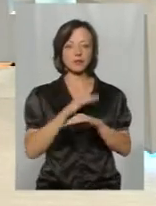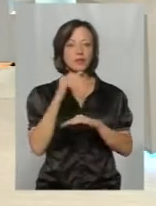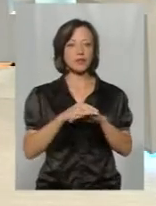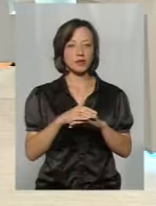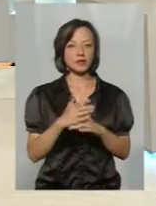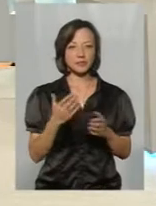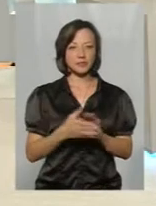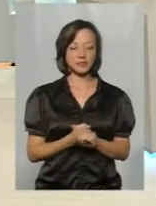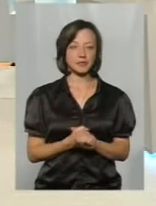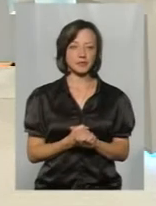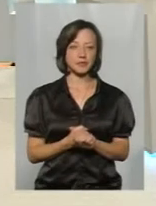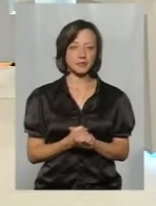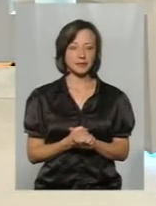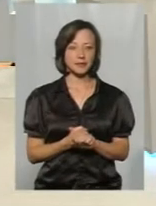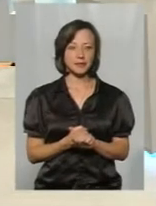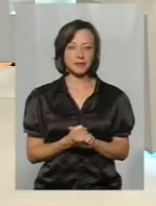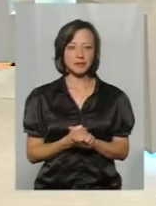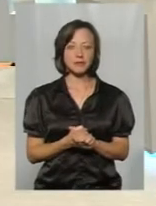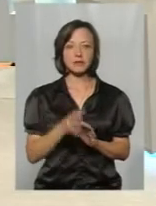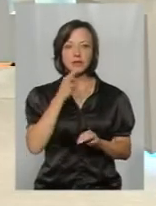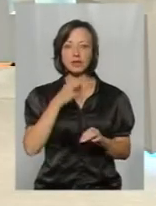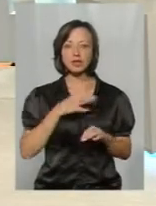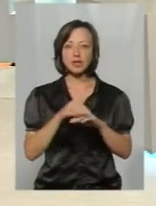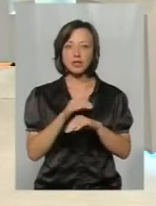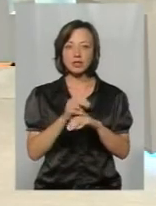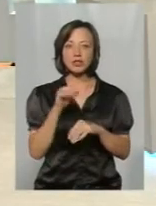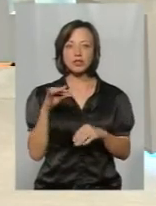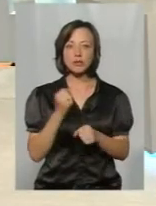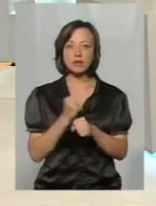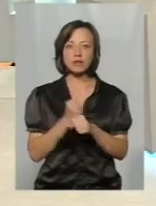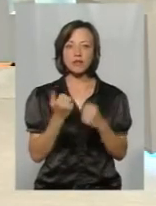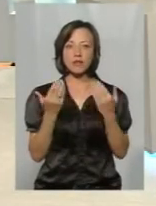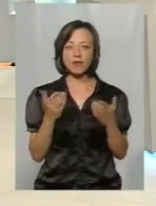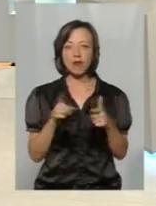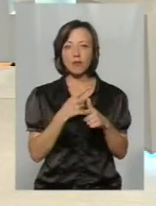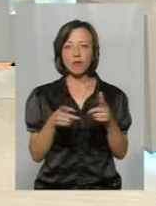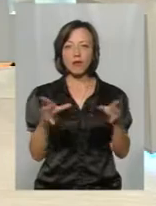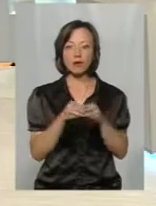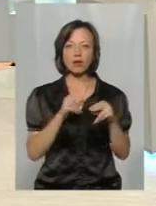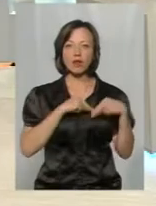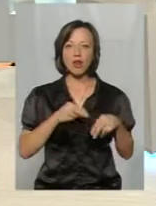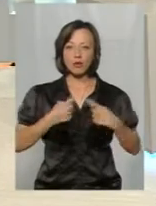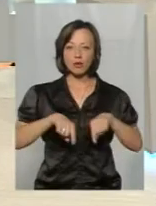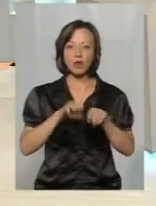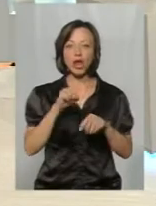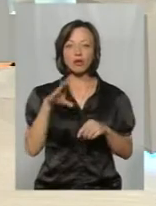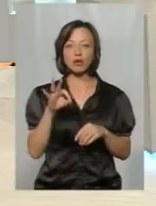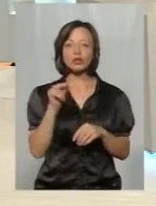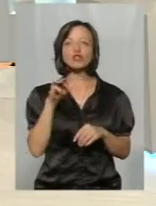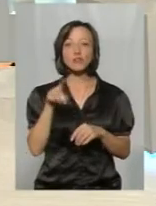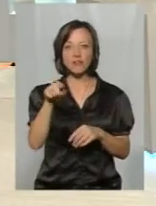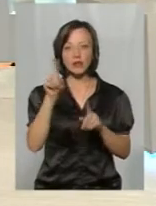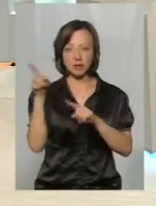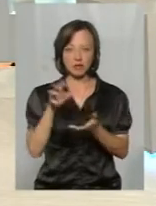вечір. Представтеся і задайте ваші питання. Скажіть, будь ласка, чи працювали ви або ваші колеги в зоні АТО і чим саме ви там